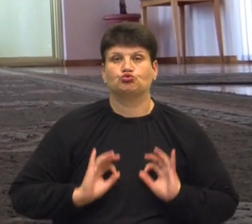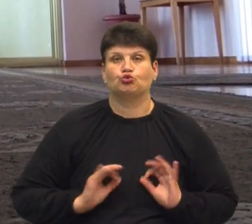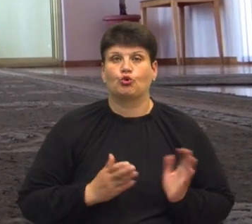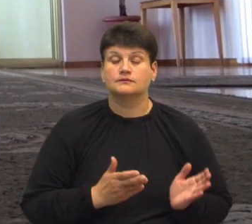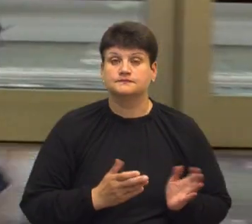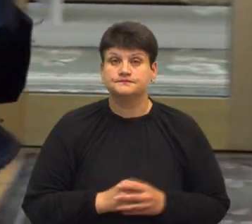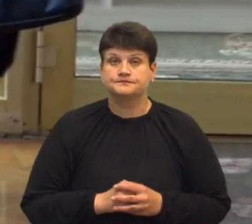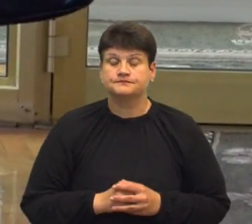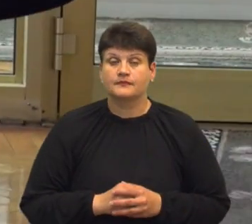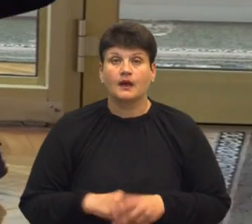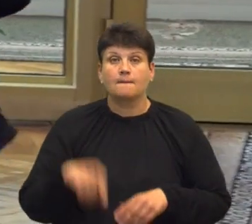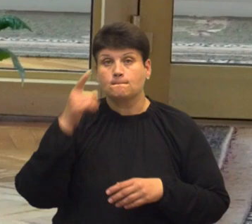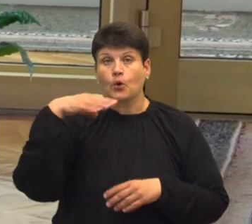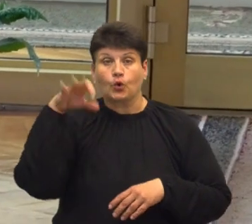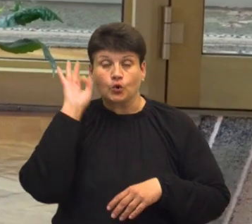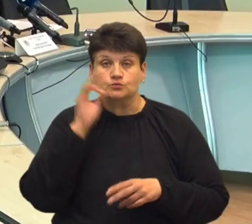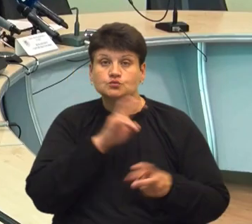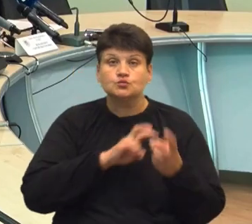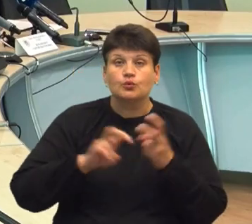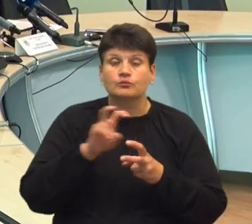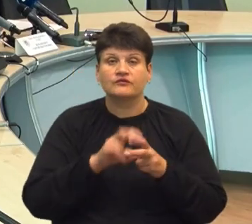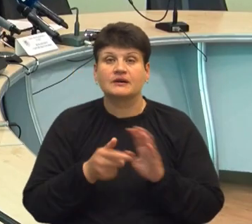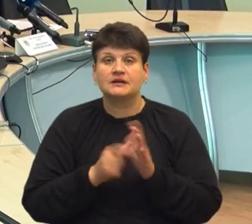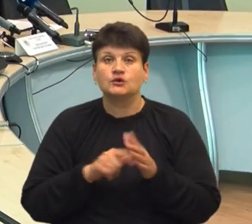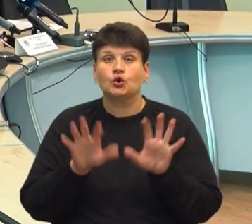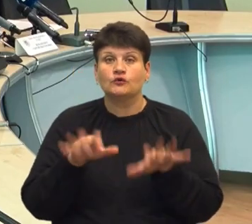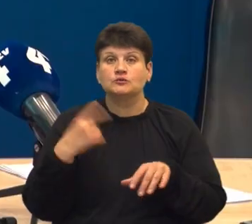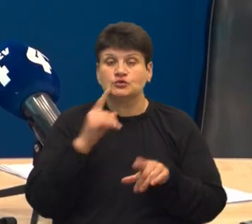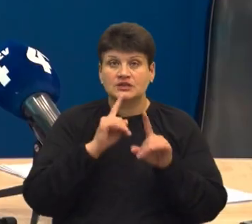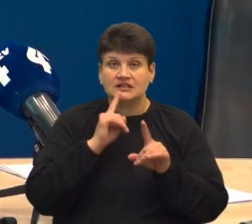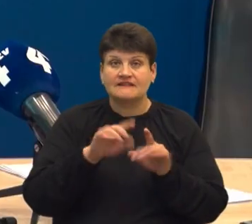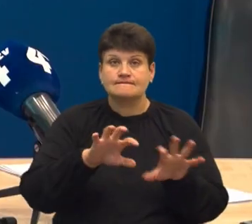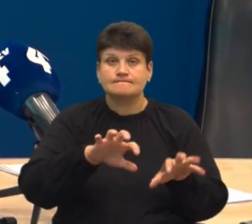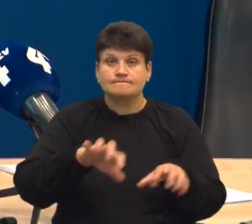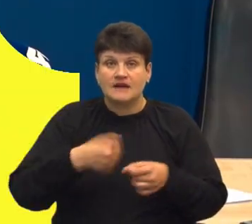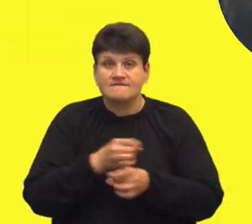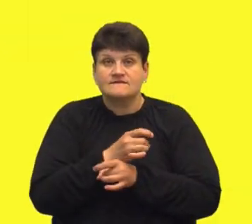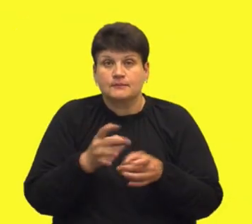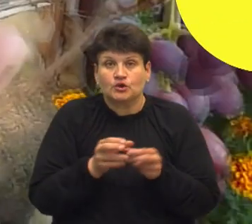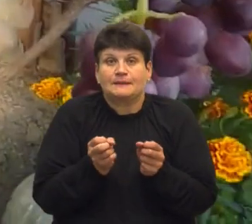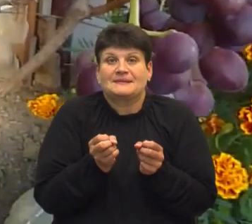Пробіохоронці під час обшуки в кабінету голови облради вилучили ймовірні вибухонебезпечні предмети.